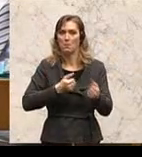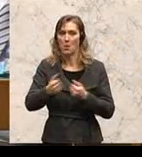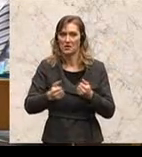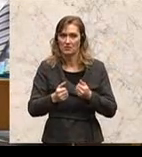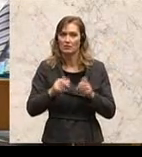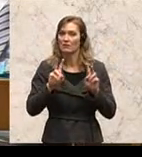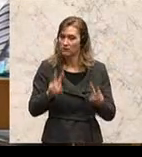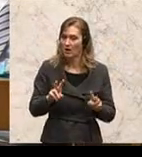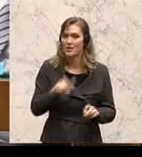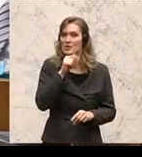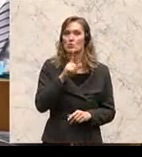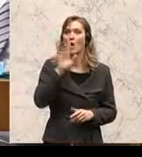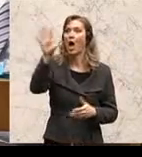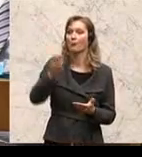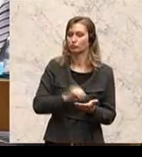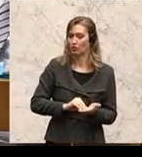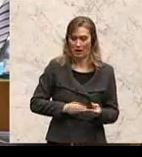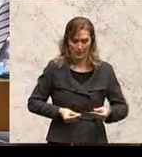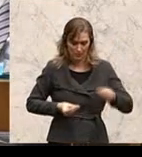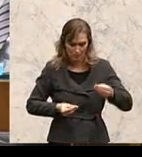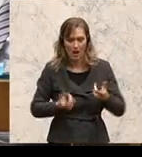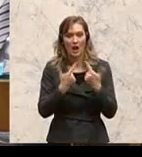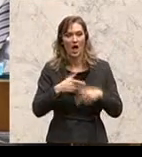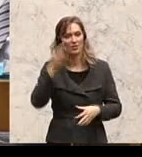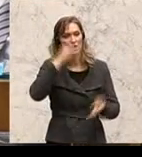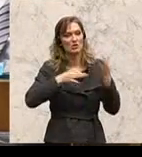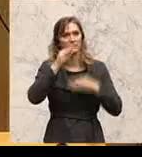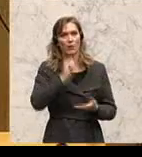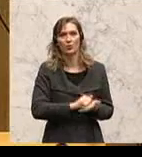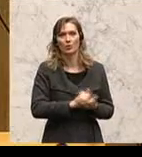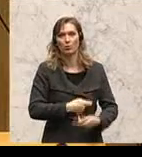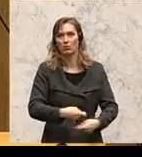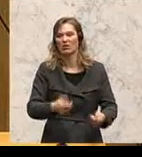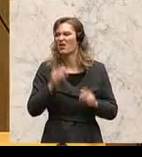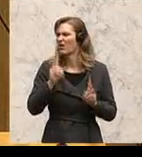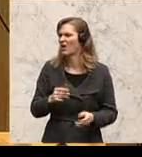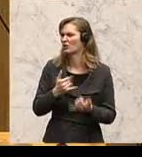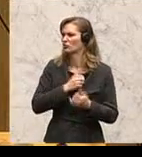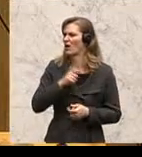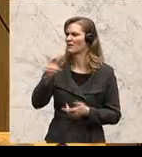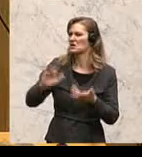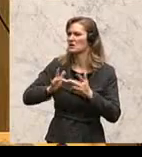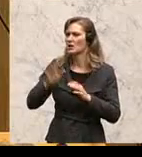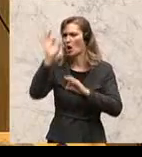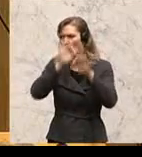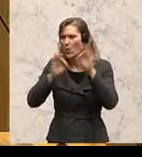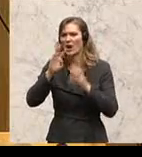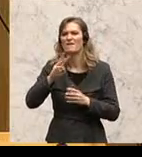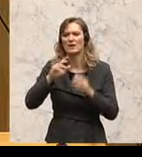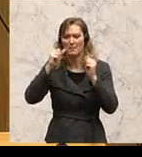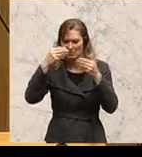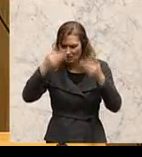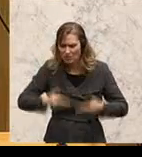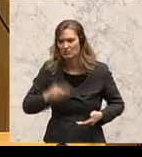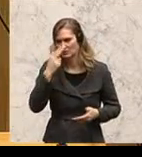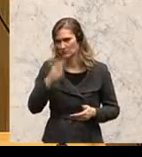abzuschreiben und Länderinformationen abzudrucken, die man in jedem besseren Wikipedia und Google-Zugang findet, sondern die machten Außenpolitik